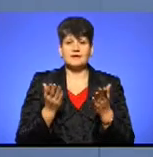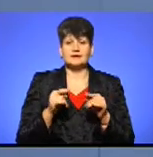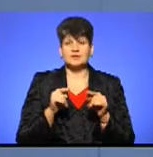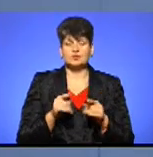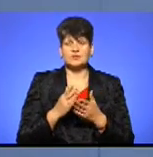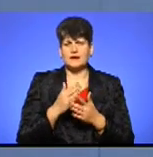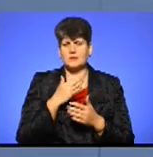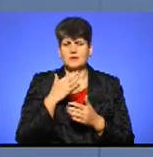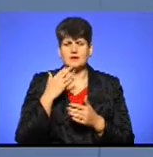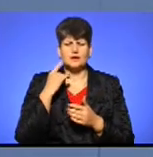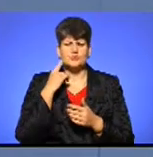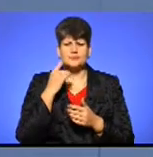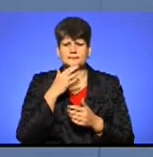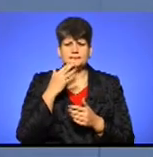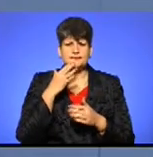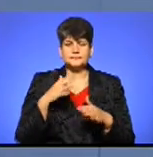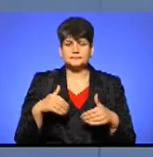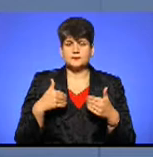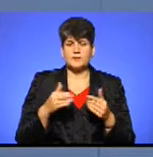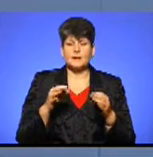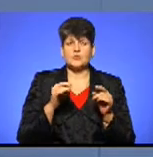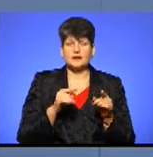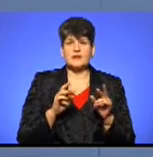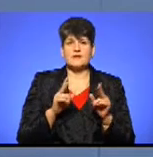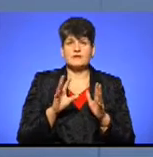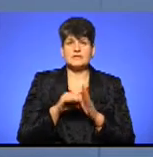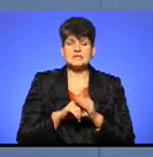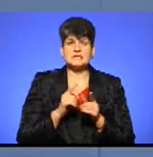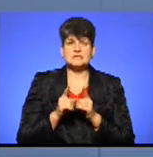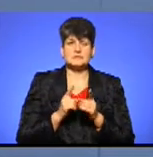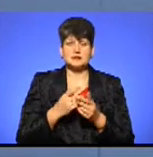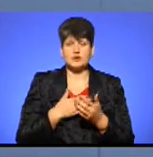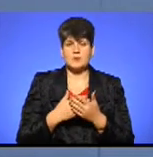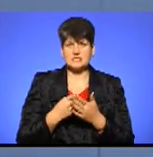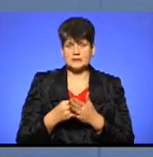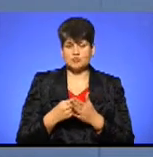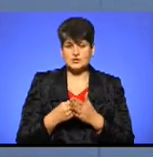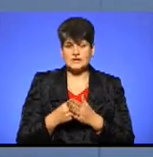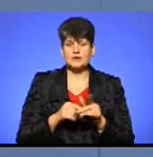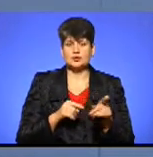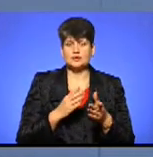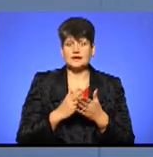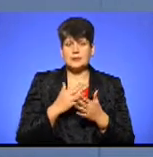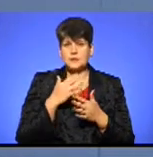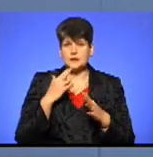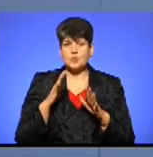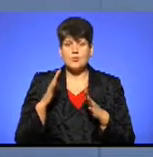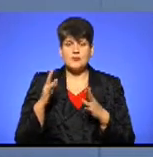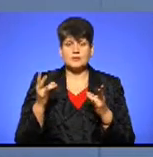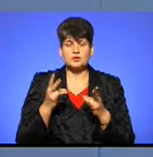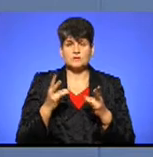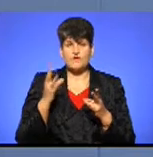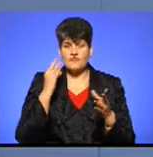є багато, я чула багато пропозицій про те, як внести зміну в громадський бюджет і в саме положення. Але тут є багато моментів, які потрібно